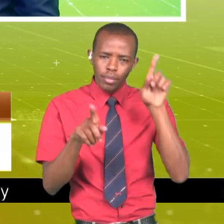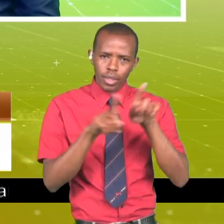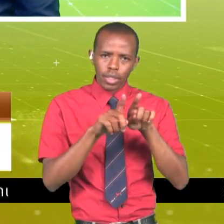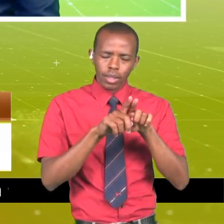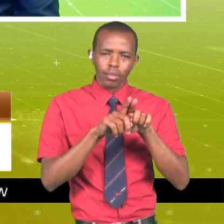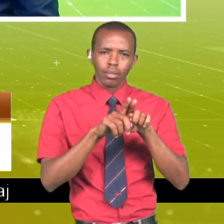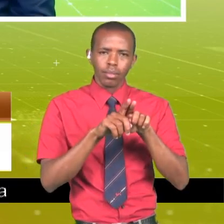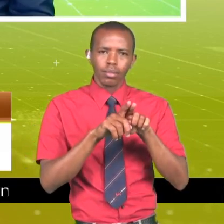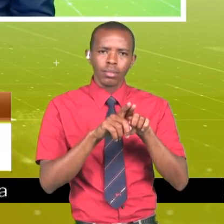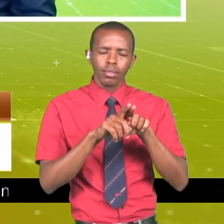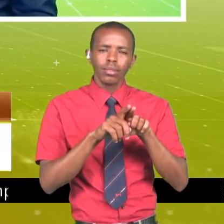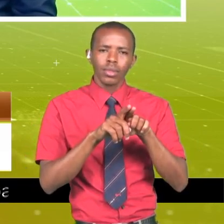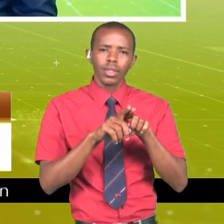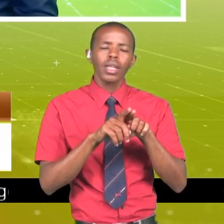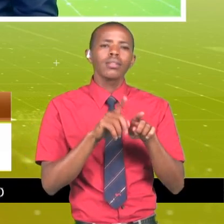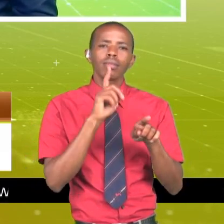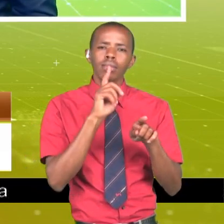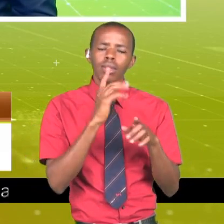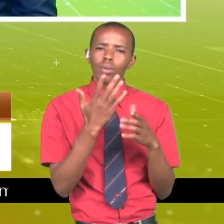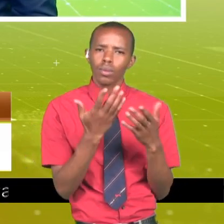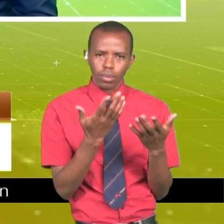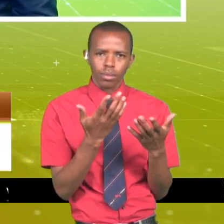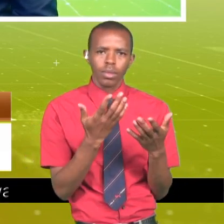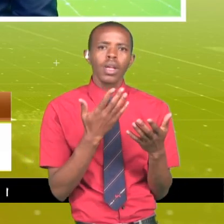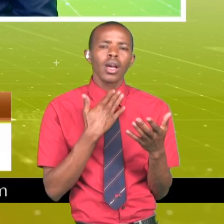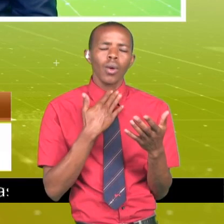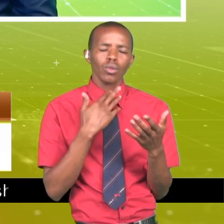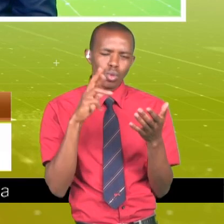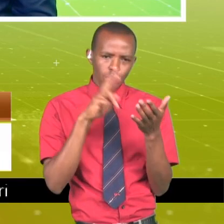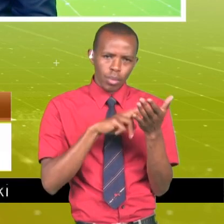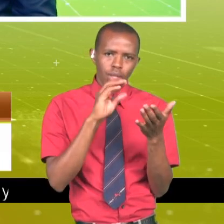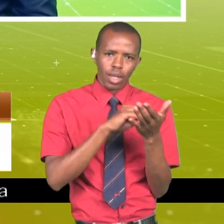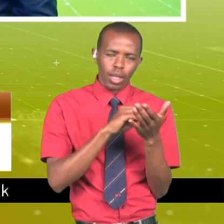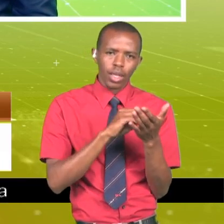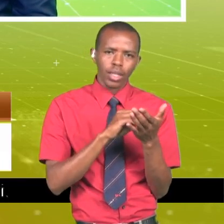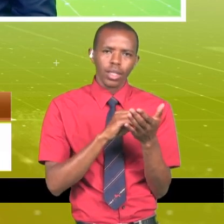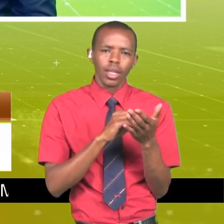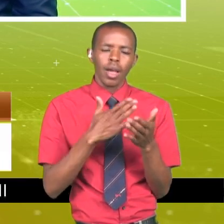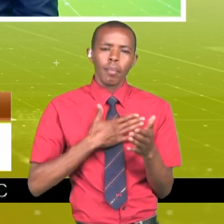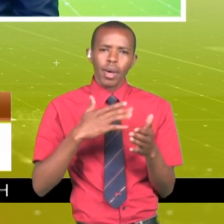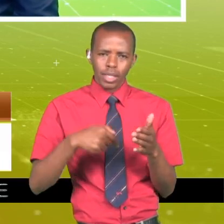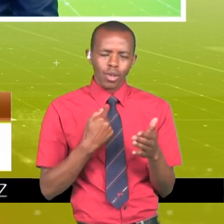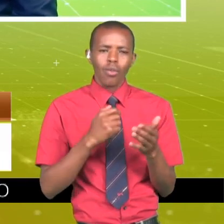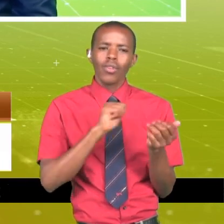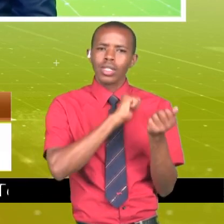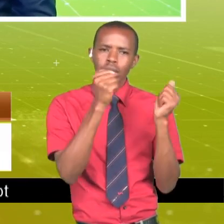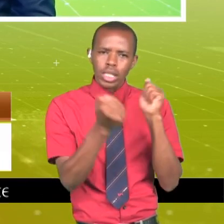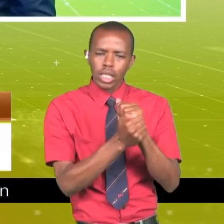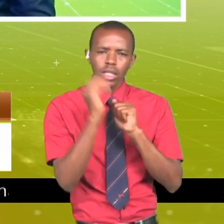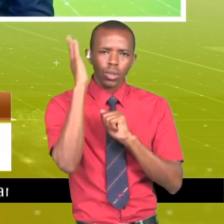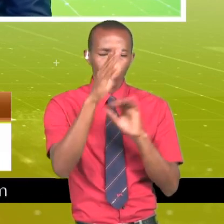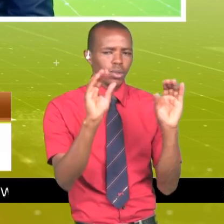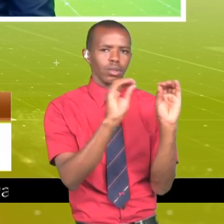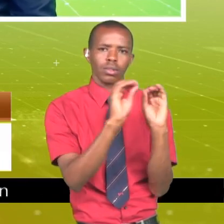jambo nikiwa ambia ukule na nataka kuliriajelea tena. Mimi nilisema sita bandilika. Na ivo